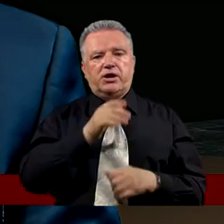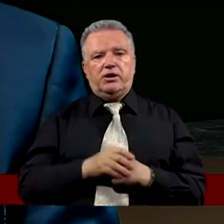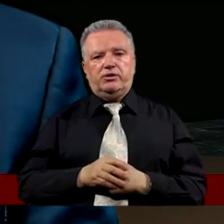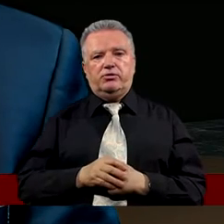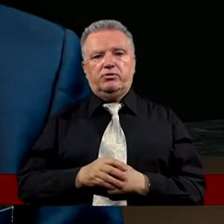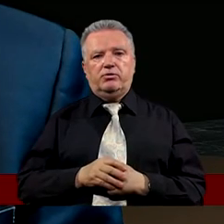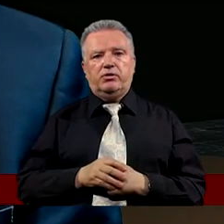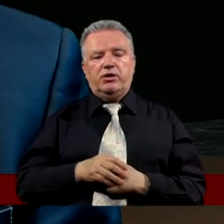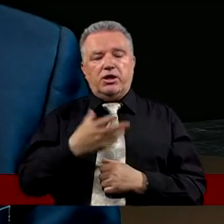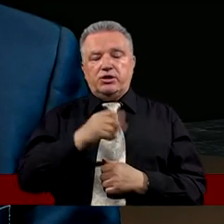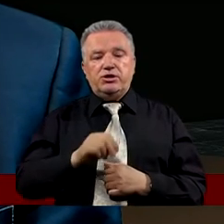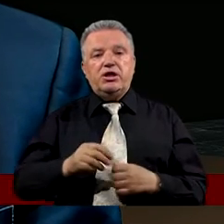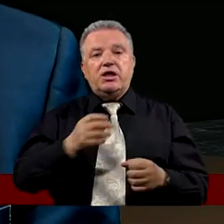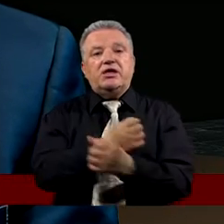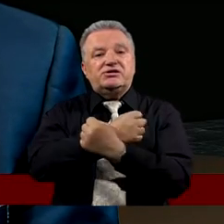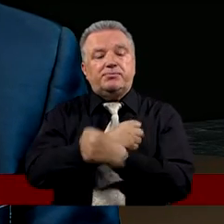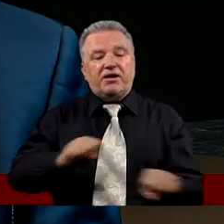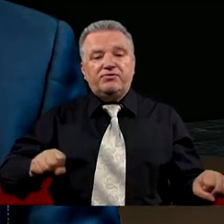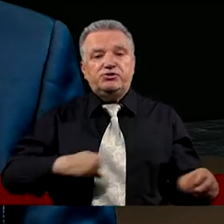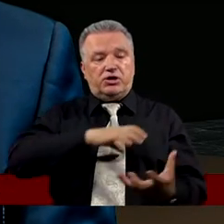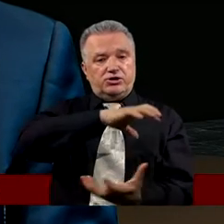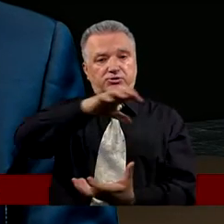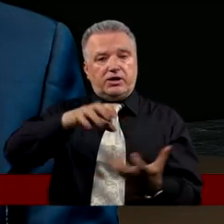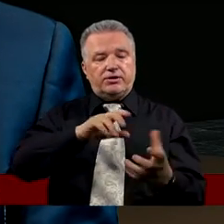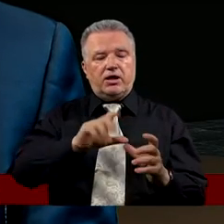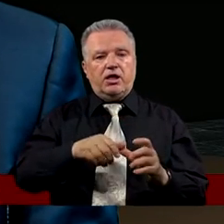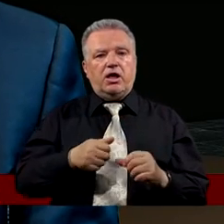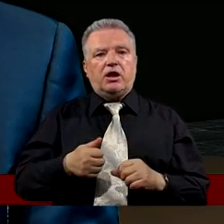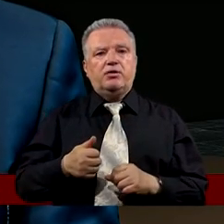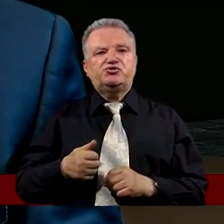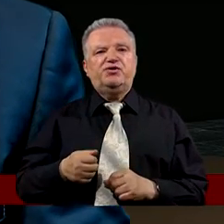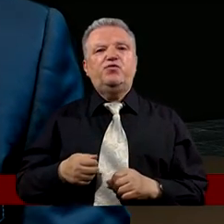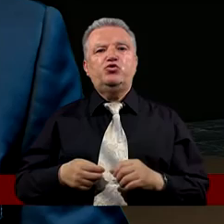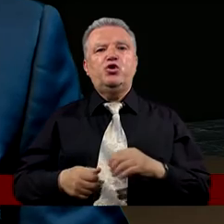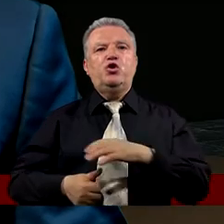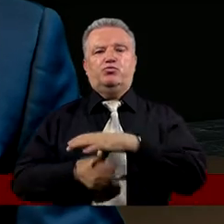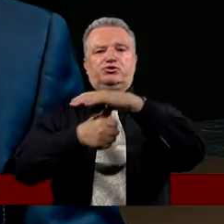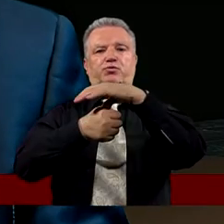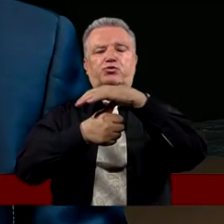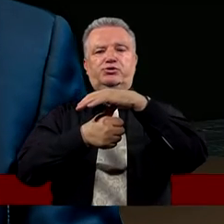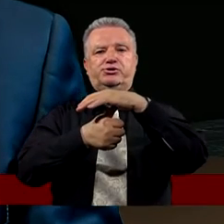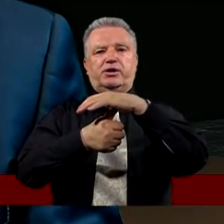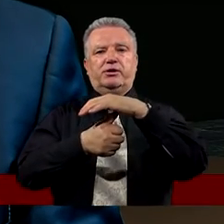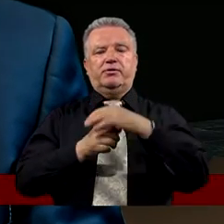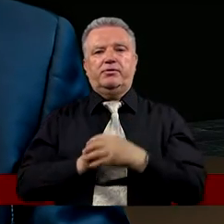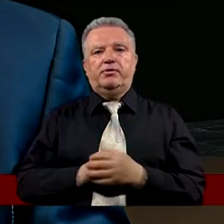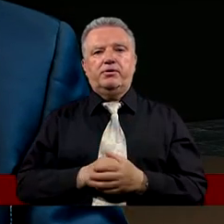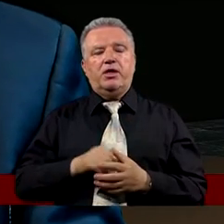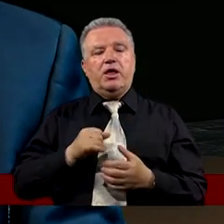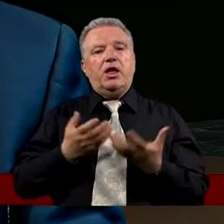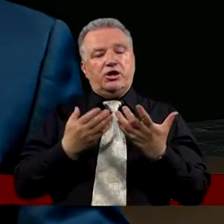zbawiciel świata Ale taki przywódca I tak naprawdę